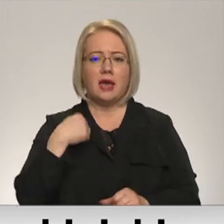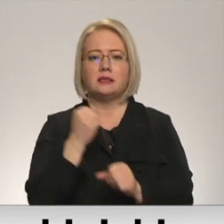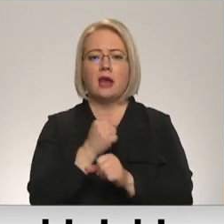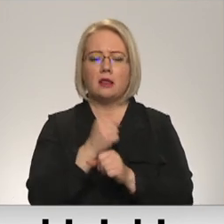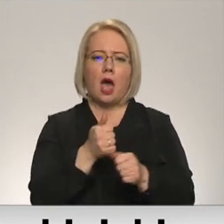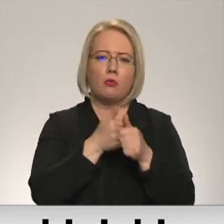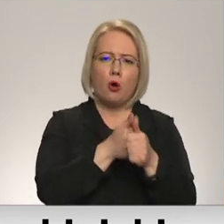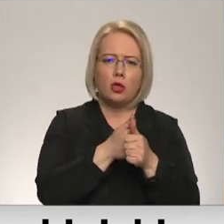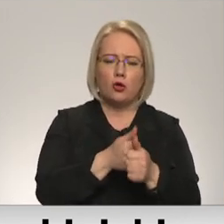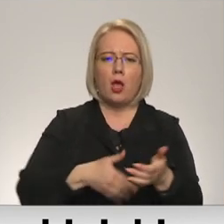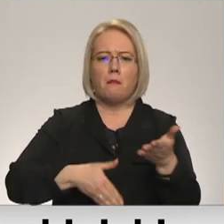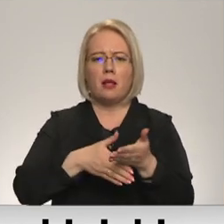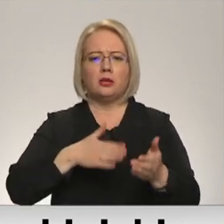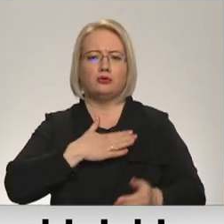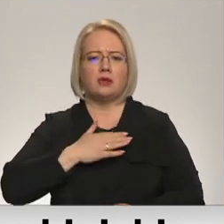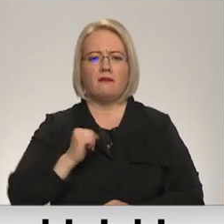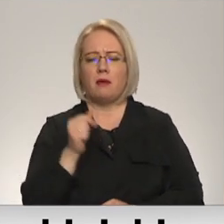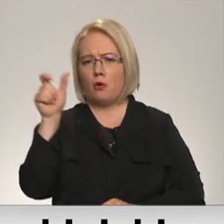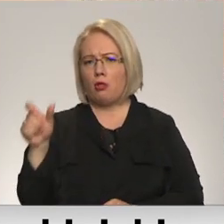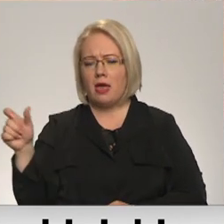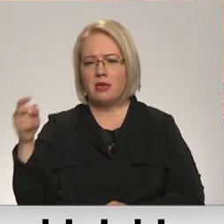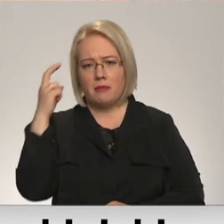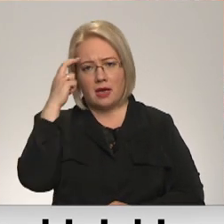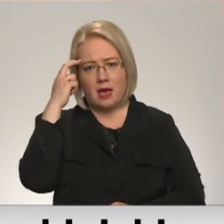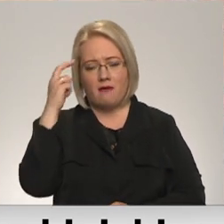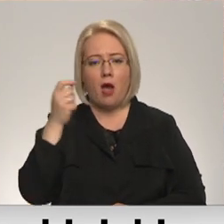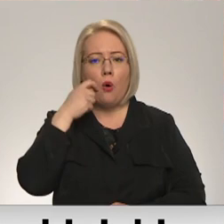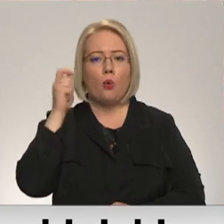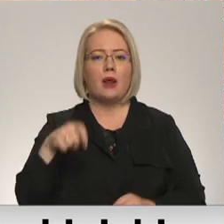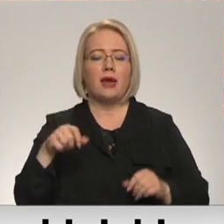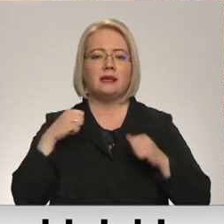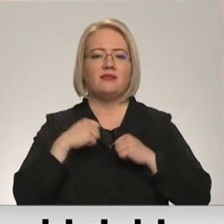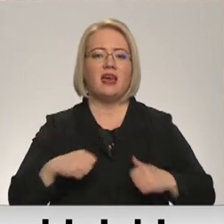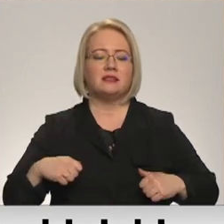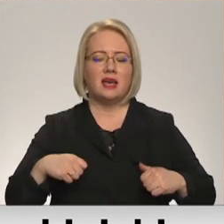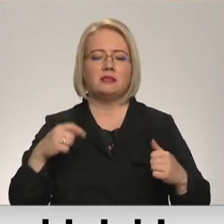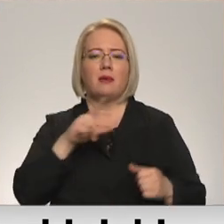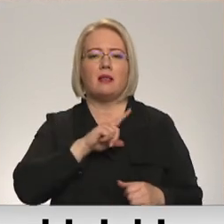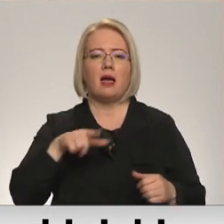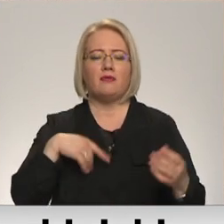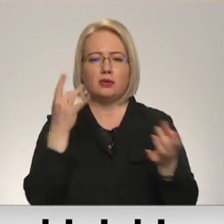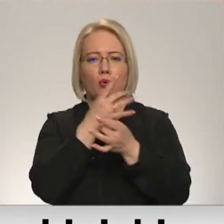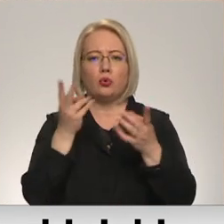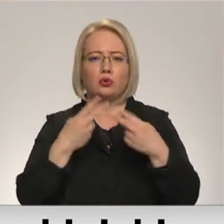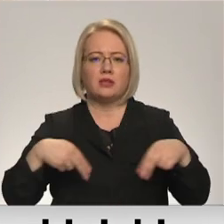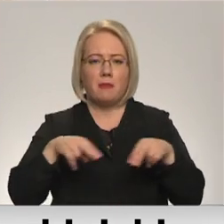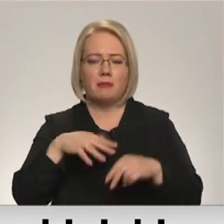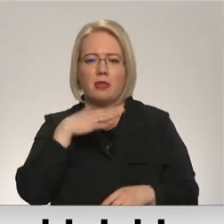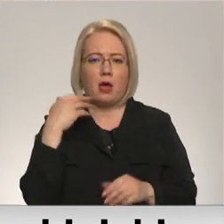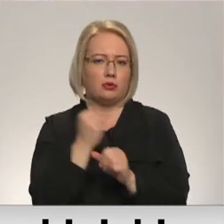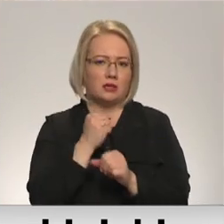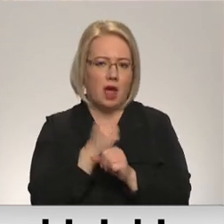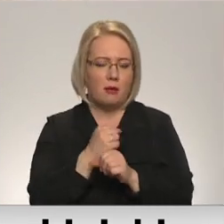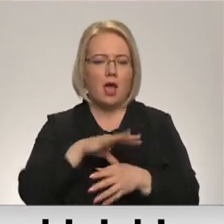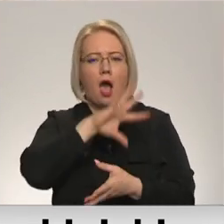monitorēju, palīdzu saviem kolēģiem Kievā. Ukraiņas vēstniecības Latvijā kultūras departamentā šobrīd daudz darba. Tiek